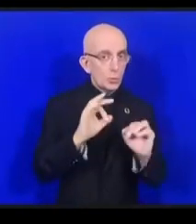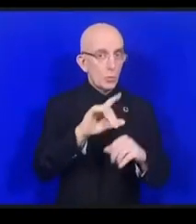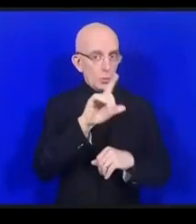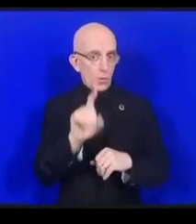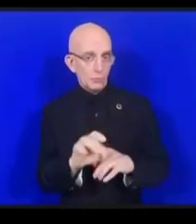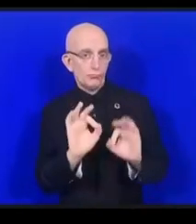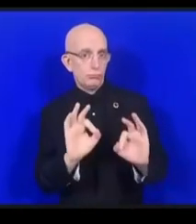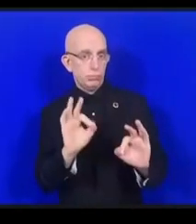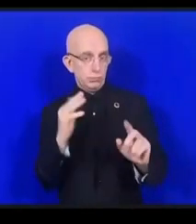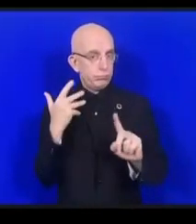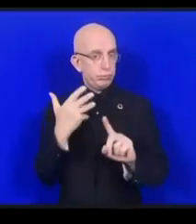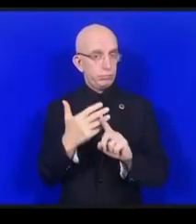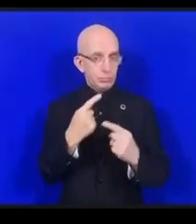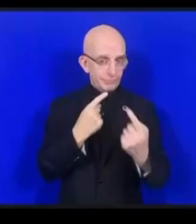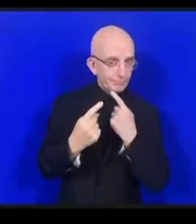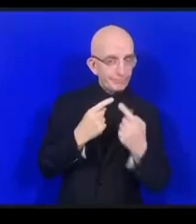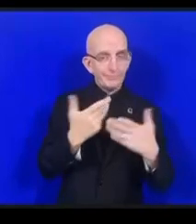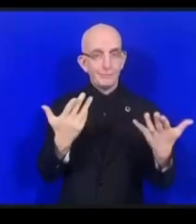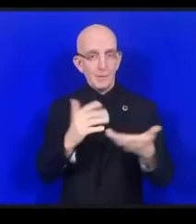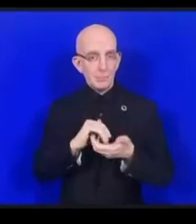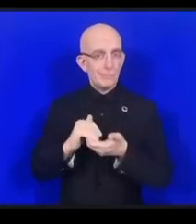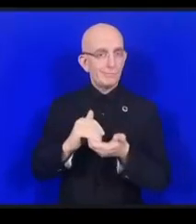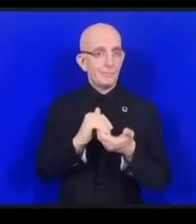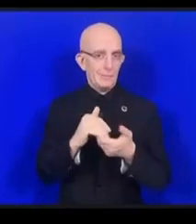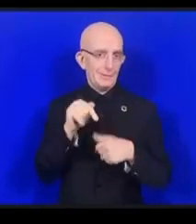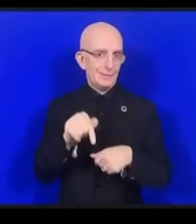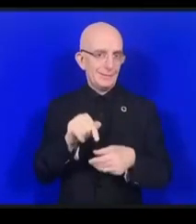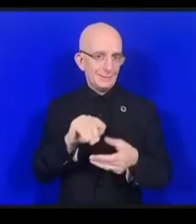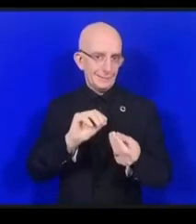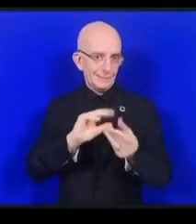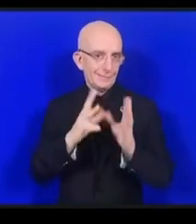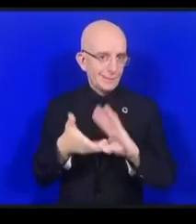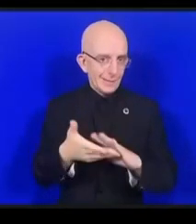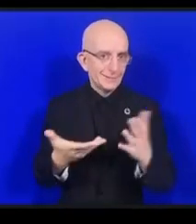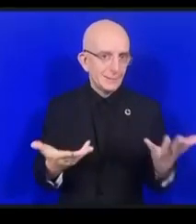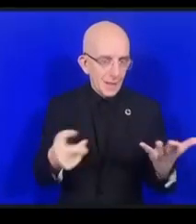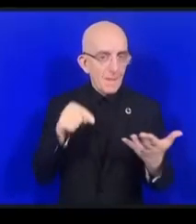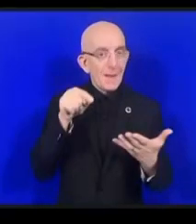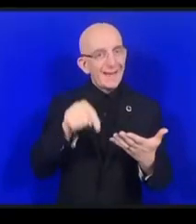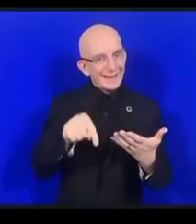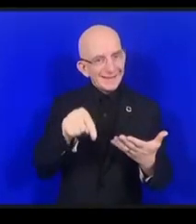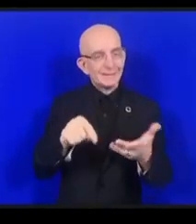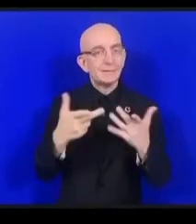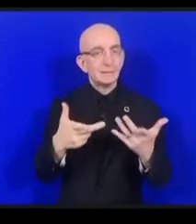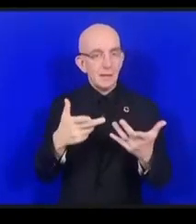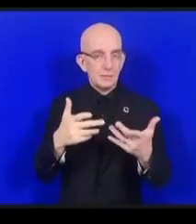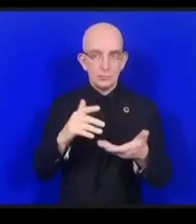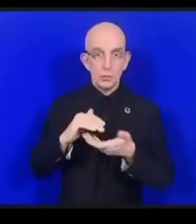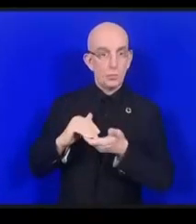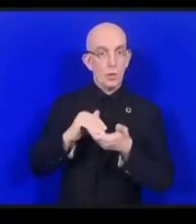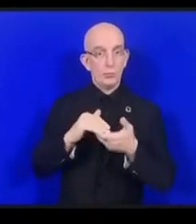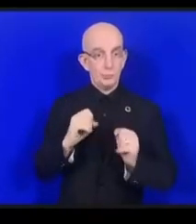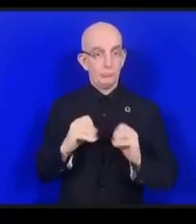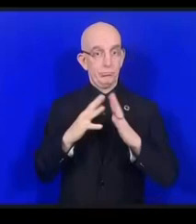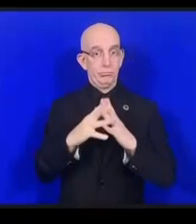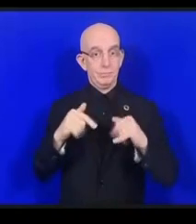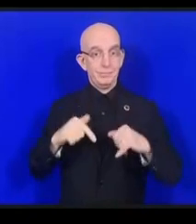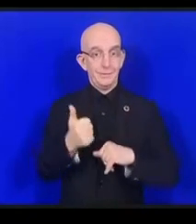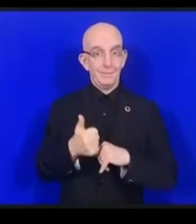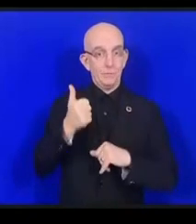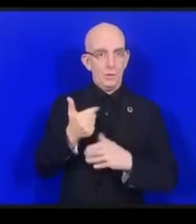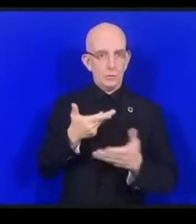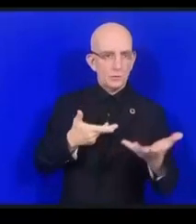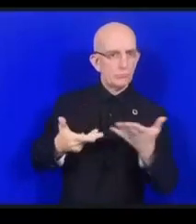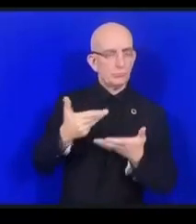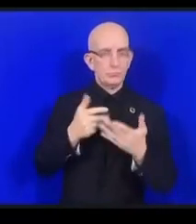avant que les choses ne se retrouvent un peu partout comme c'est le cas aujourd'hui. On avait des préoccupations mais on ne savait pas